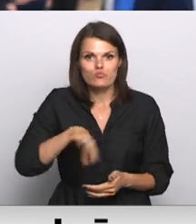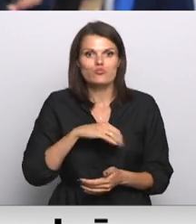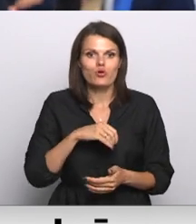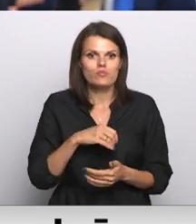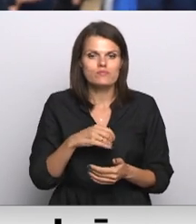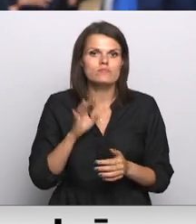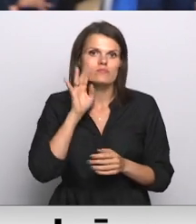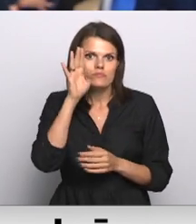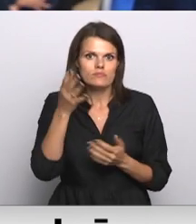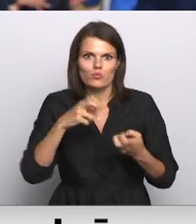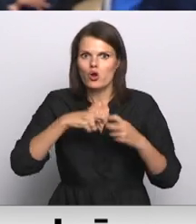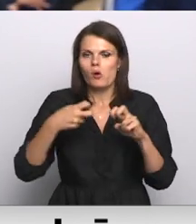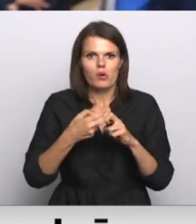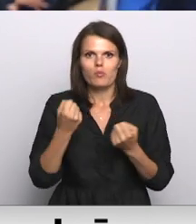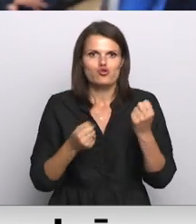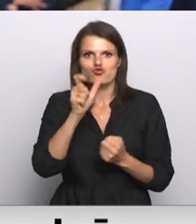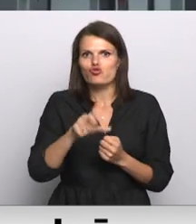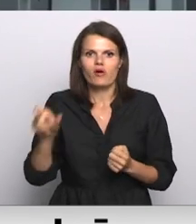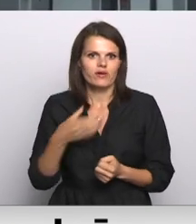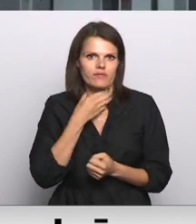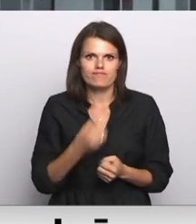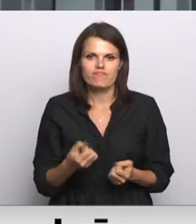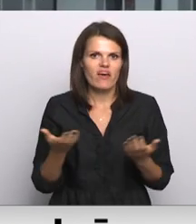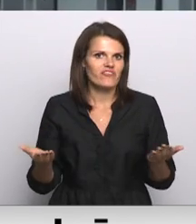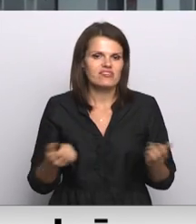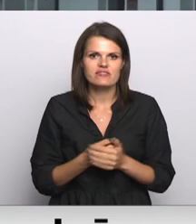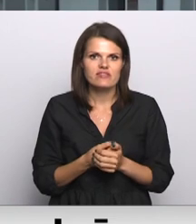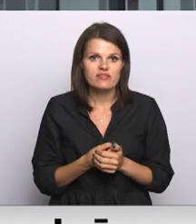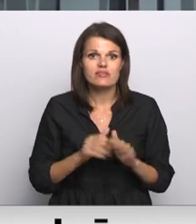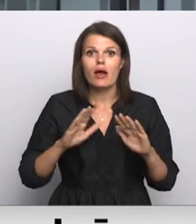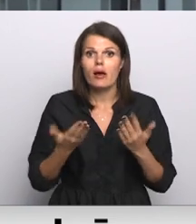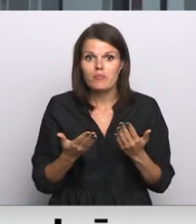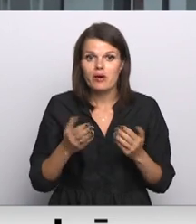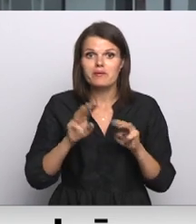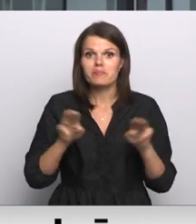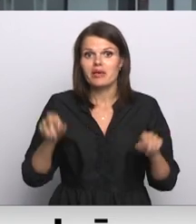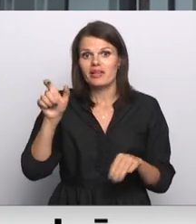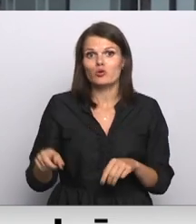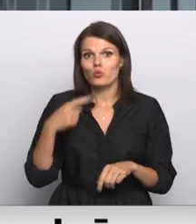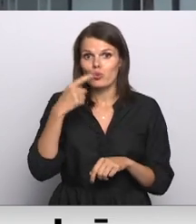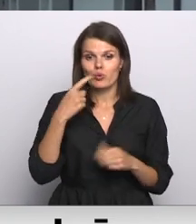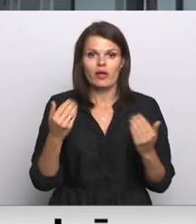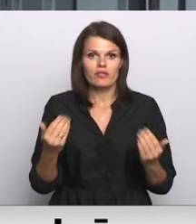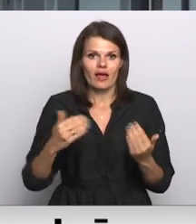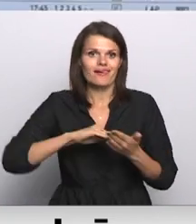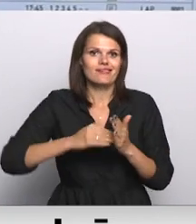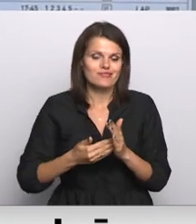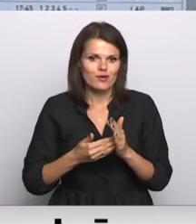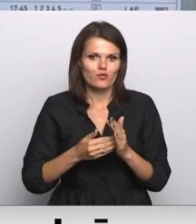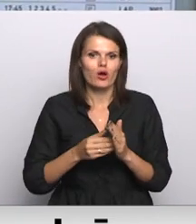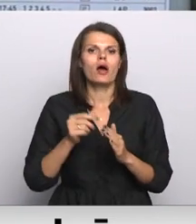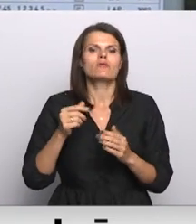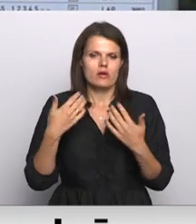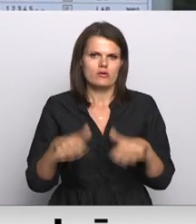nākotnē draugi šoferu deficīts. Savukārt pēc ministra sacītā šobrīd situācija ogrē un aizkrauklē